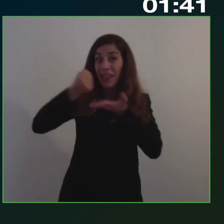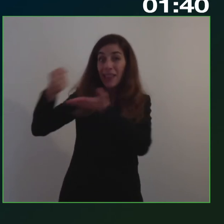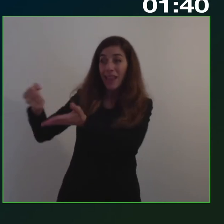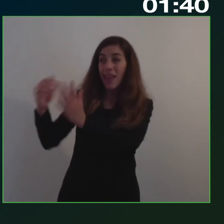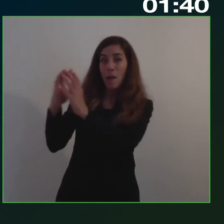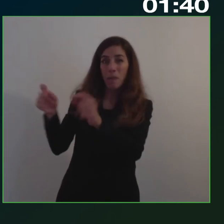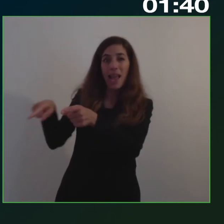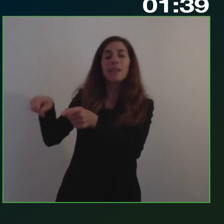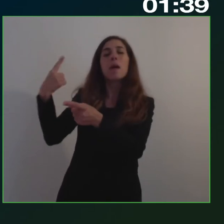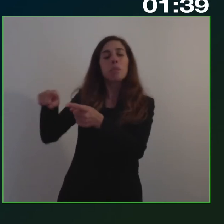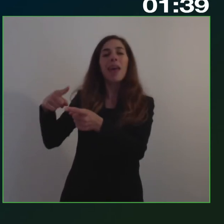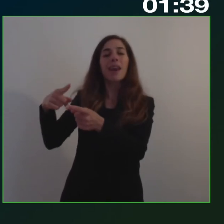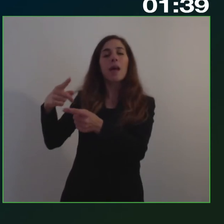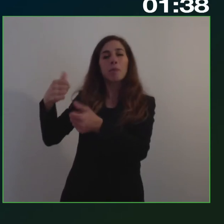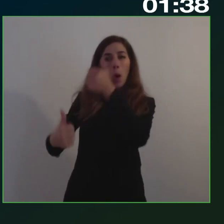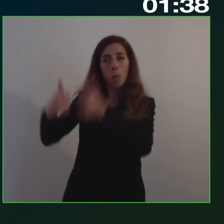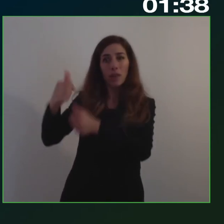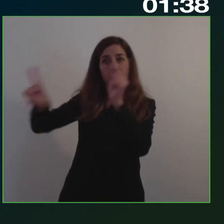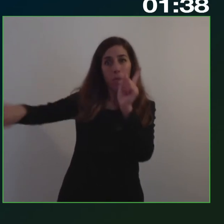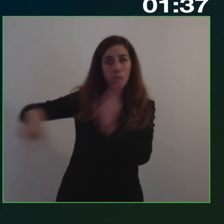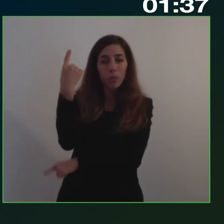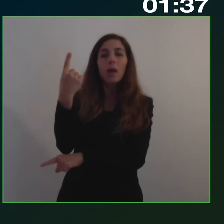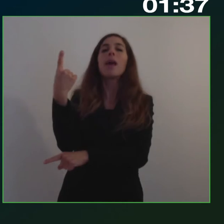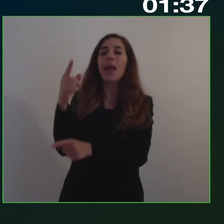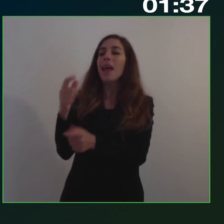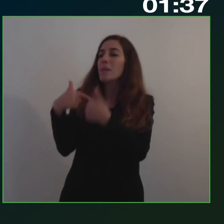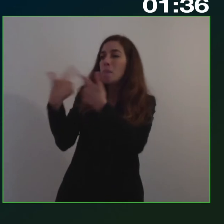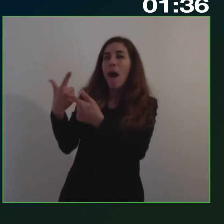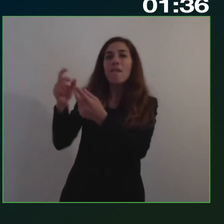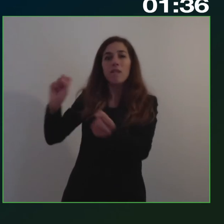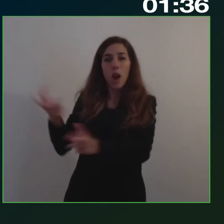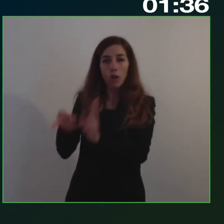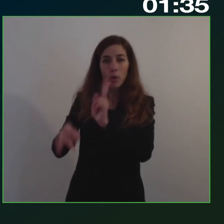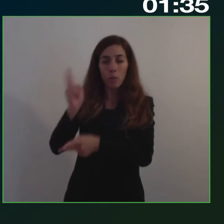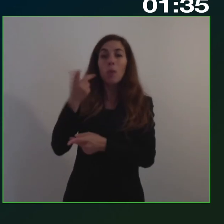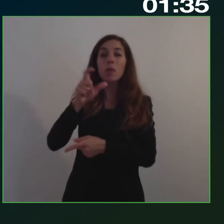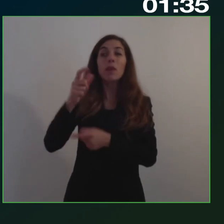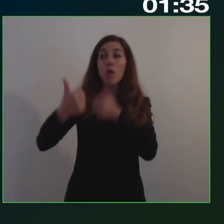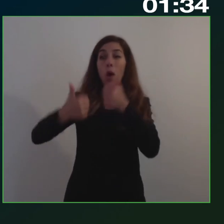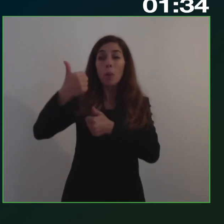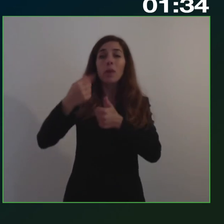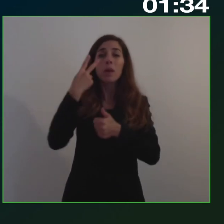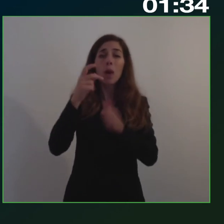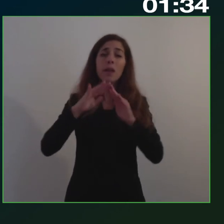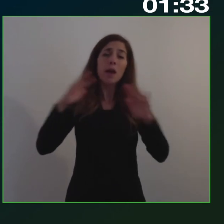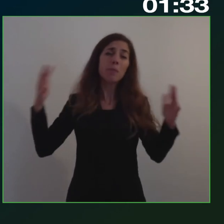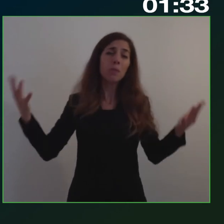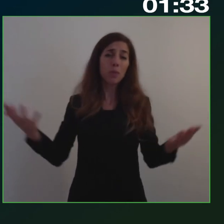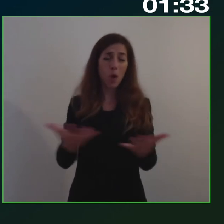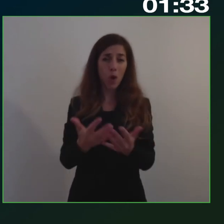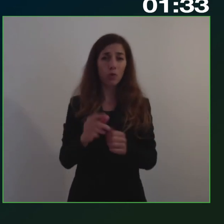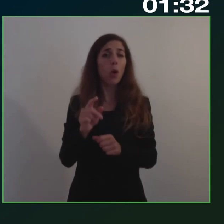in un sistema economico che ormai è mondiale, quindi non è solo terriale. Le valutazioni che vengono effettuate, bello